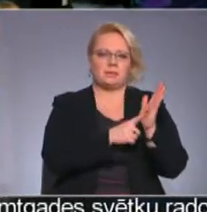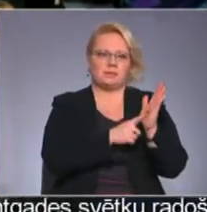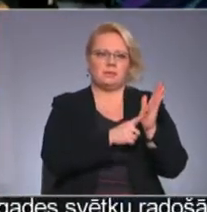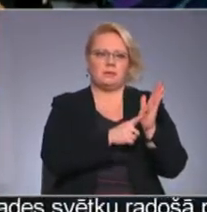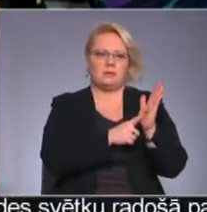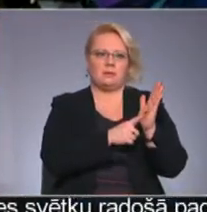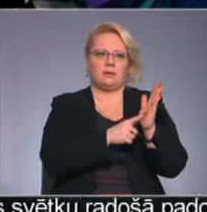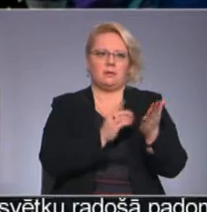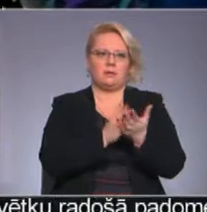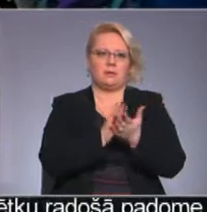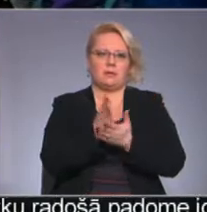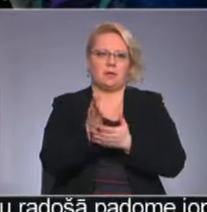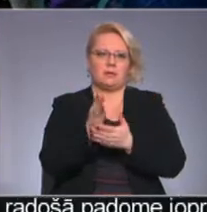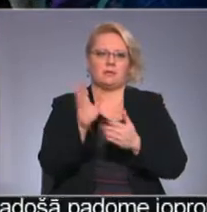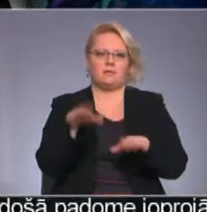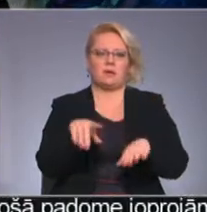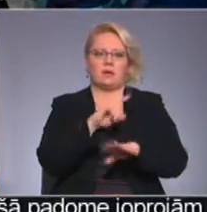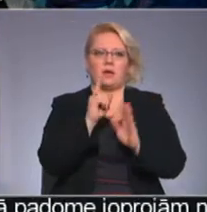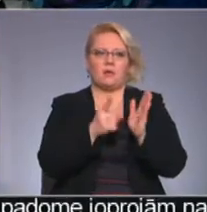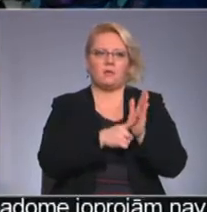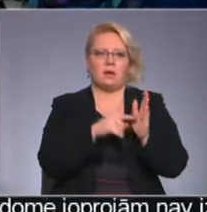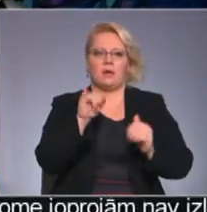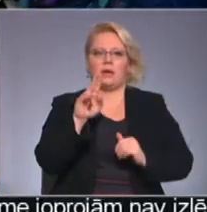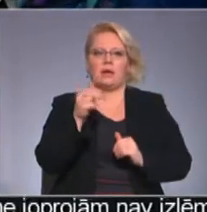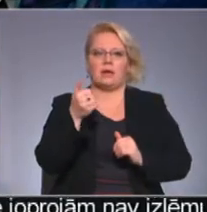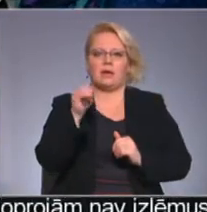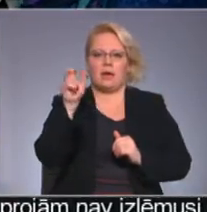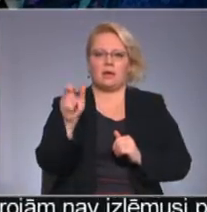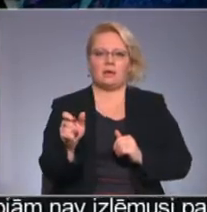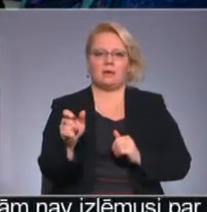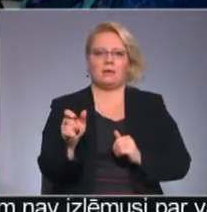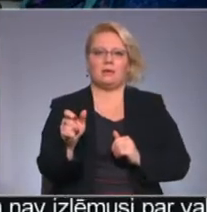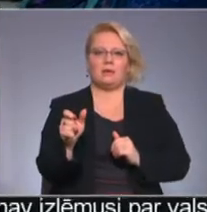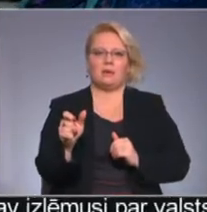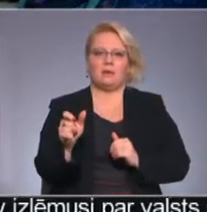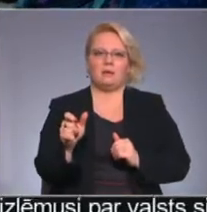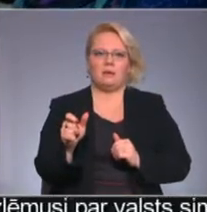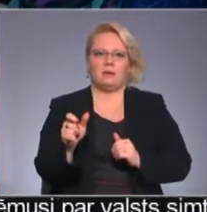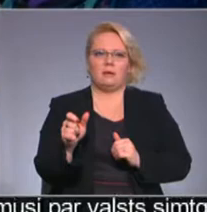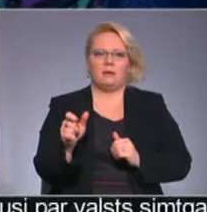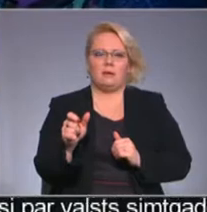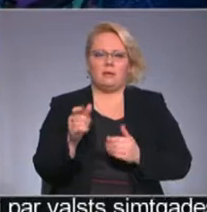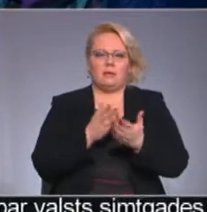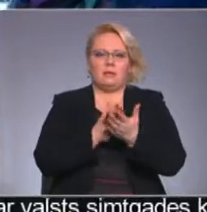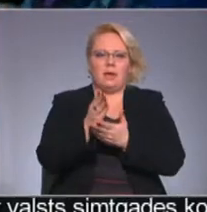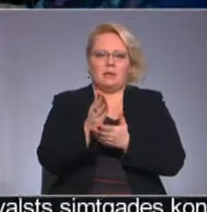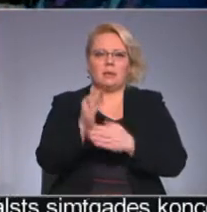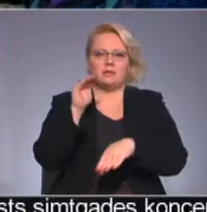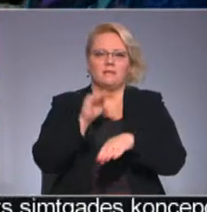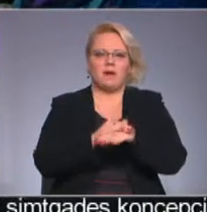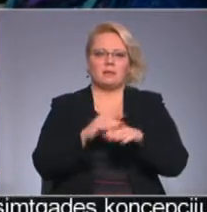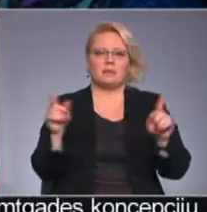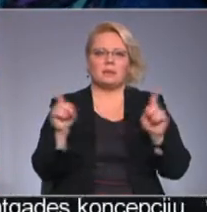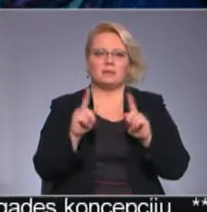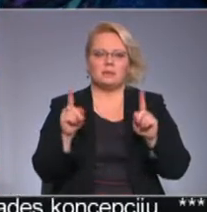Tendences var jautāt. vispirms īngai, kādas tendences viņa izvēlējās? Tendences, faktiski, man liekas,